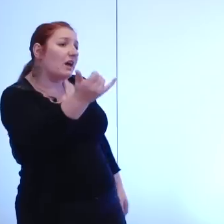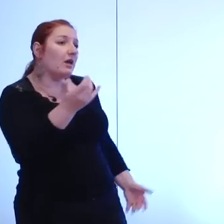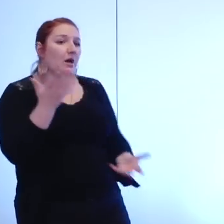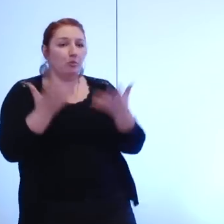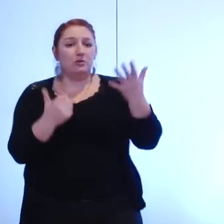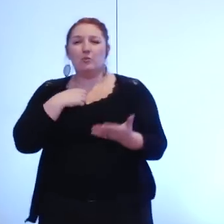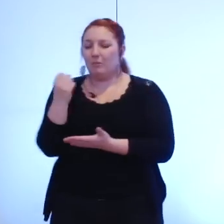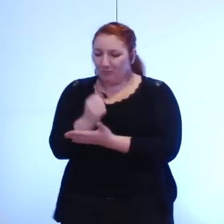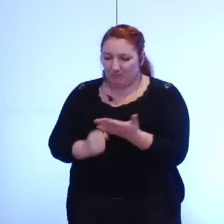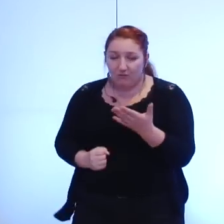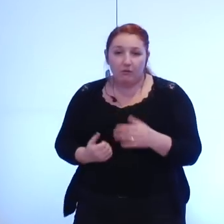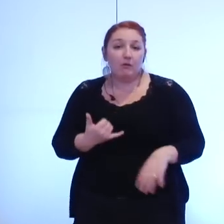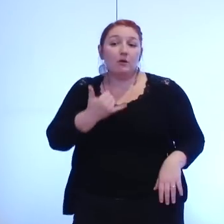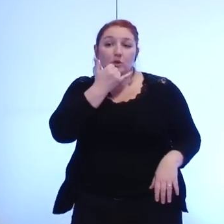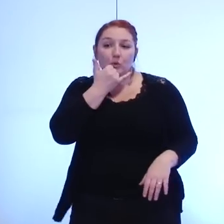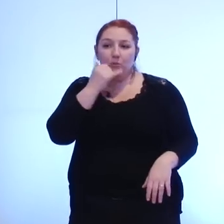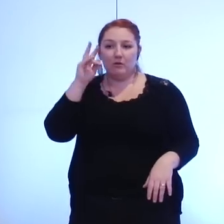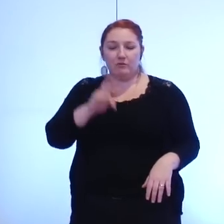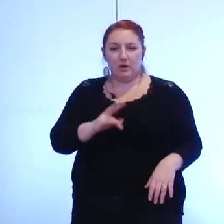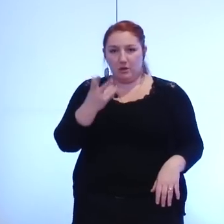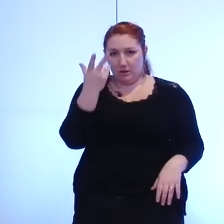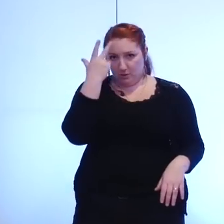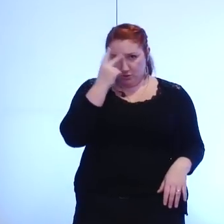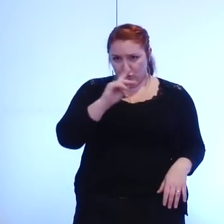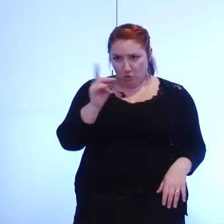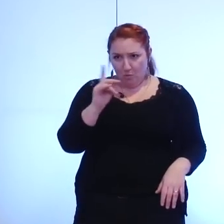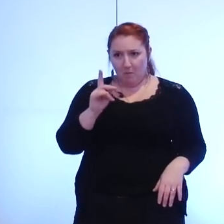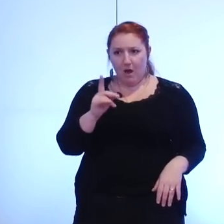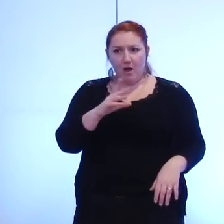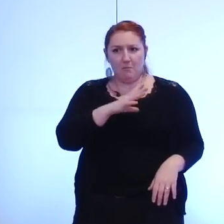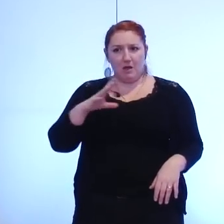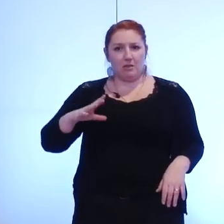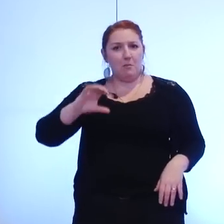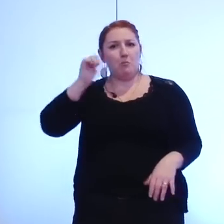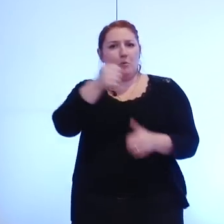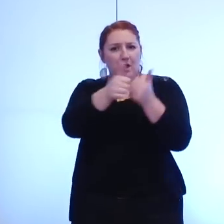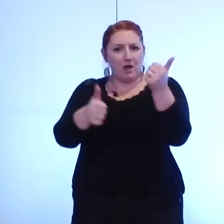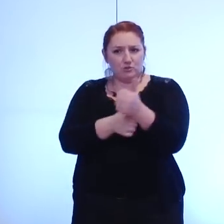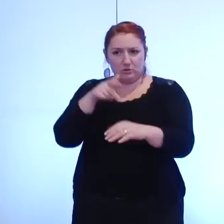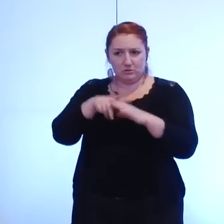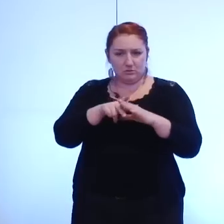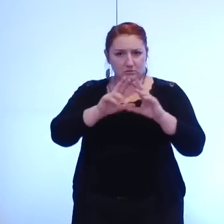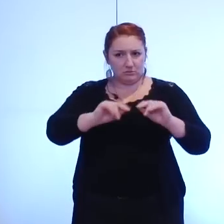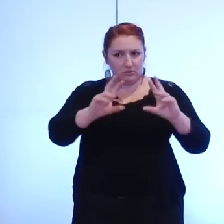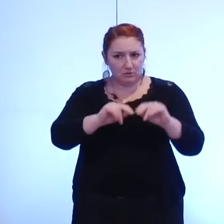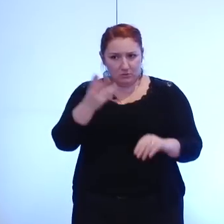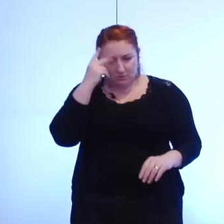je me suis trompé je ne comprends pas bien l'introduction qui a été faite par madame la première adjointe oui mais moi aussi je suis très sérieux